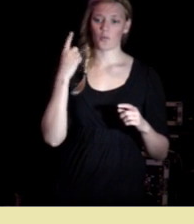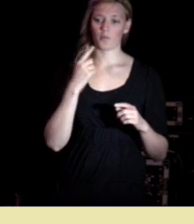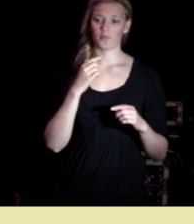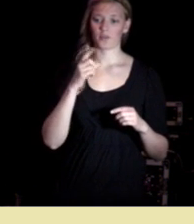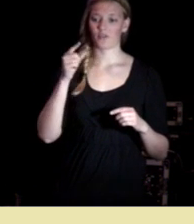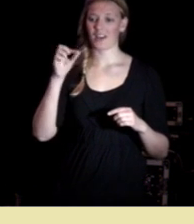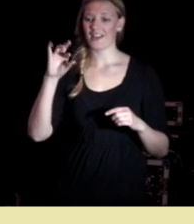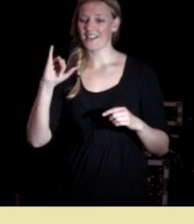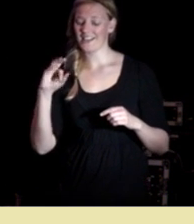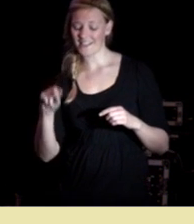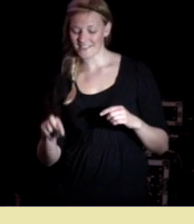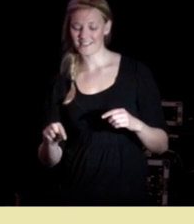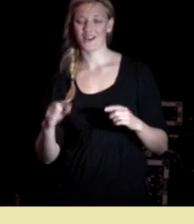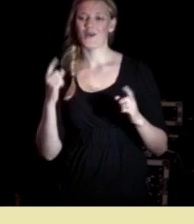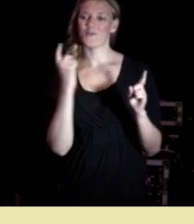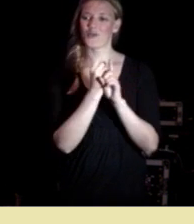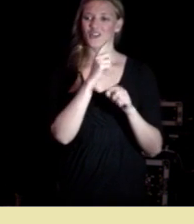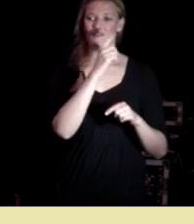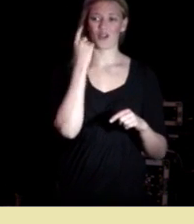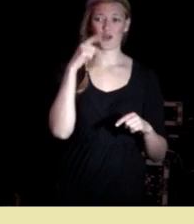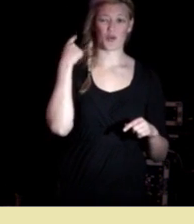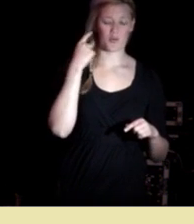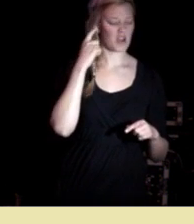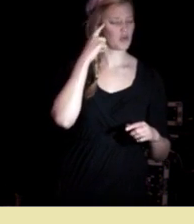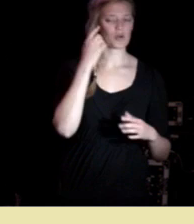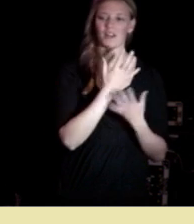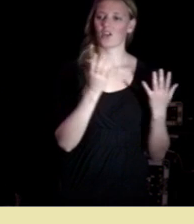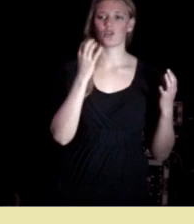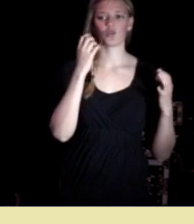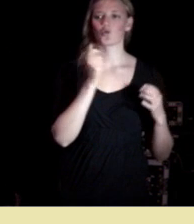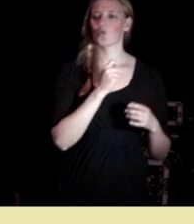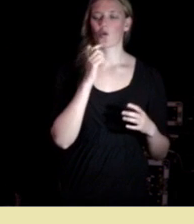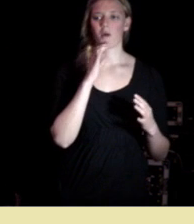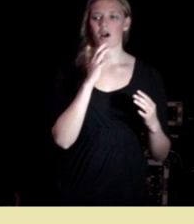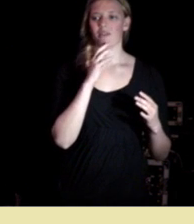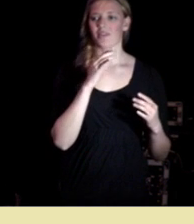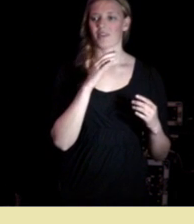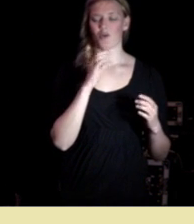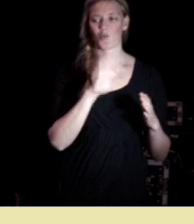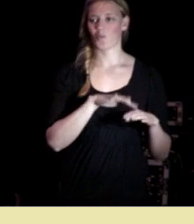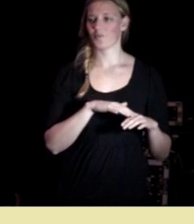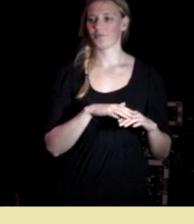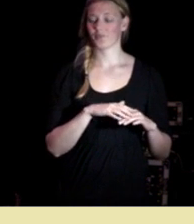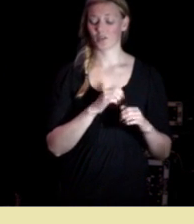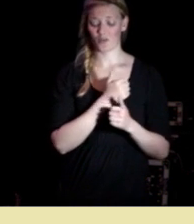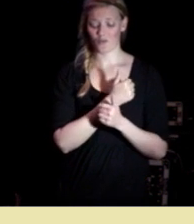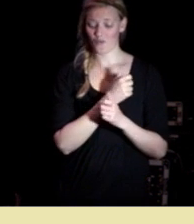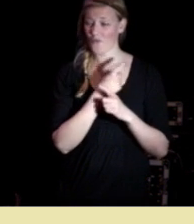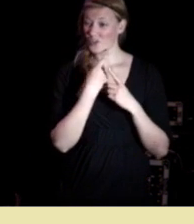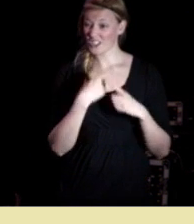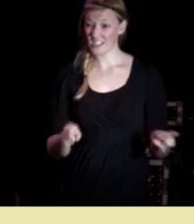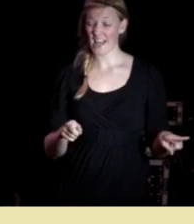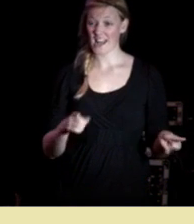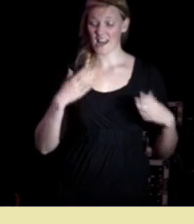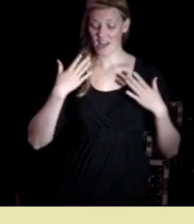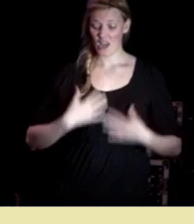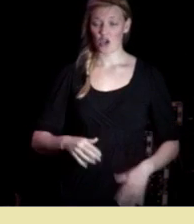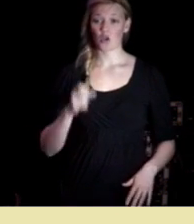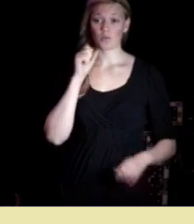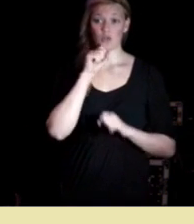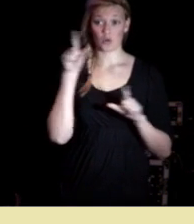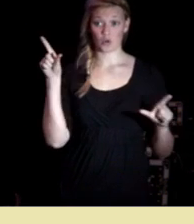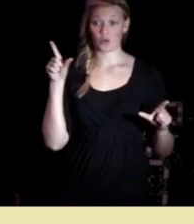og det var ikke noe møte jeg tror ikke de hadde noe å snakke om to vitt forskjellige kroppskulturer ved songsvann klokka 04